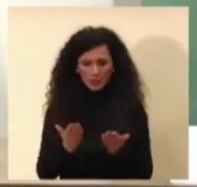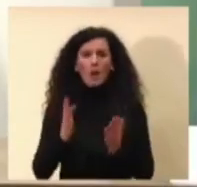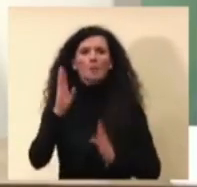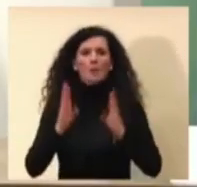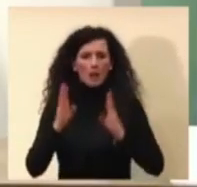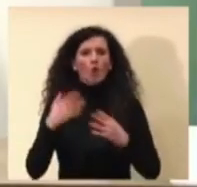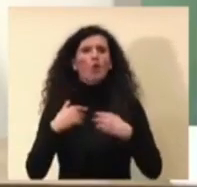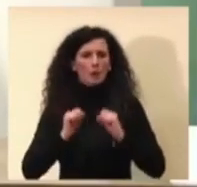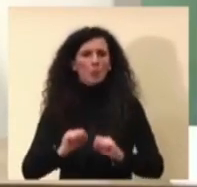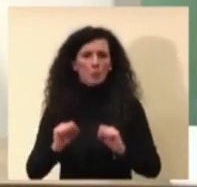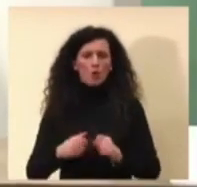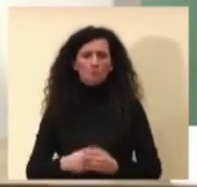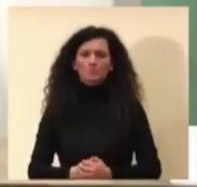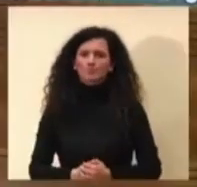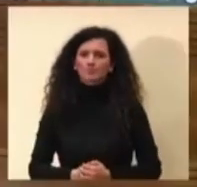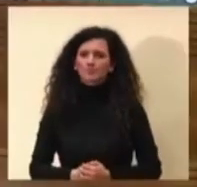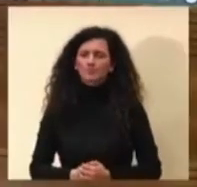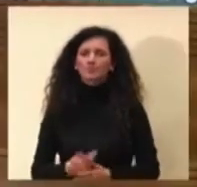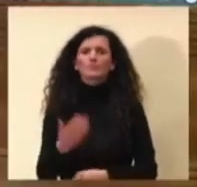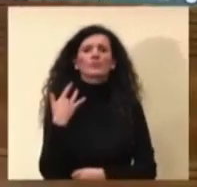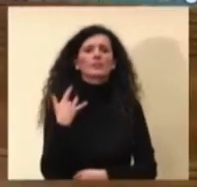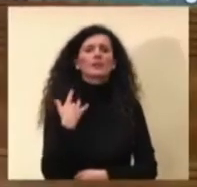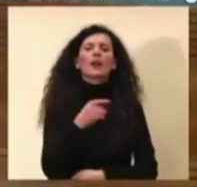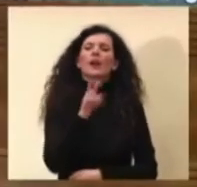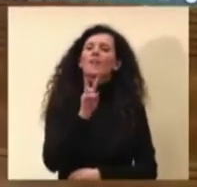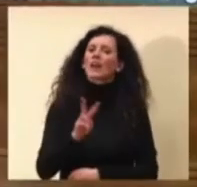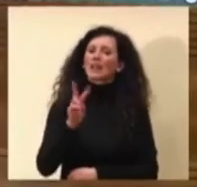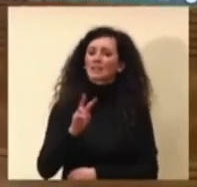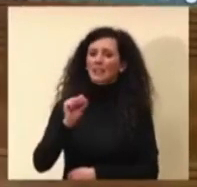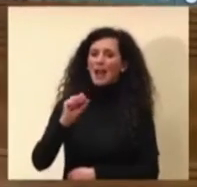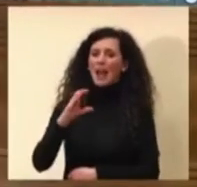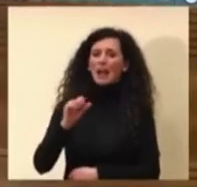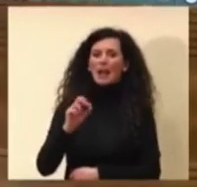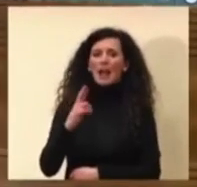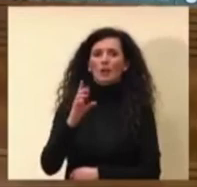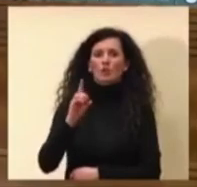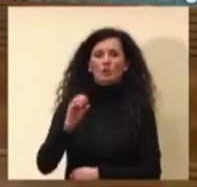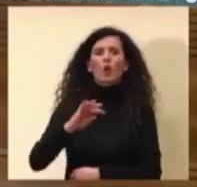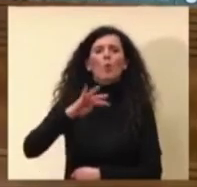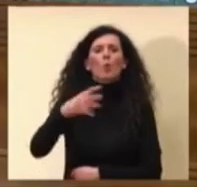grazie Valentina Accardo Quarta Repubblica Rade 4